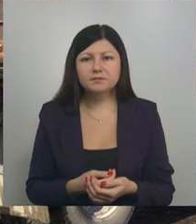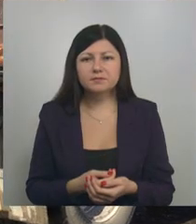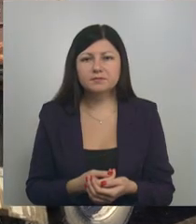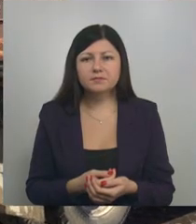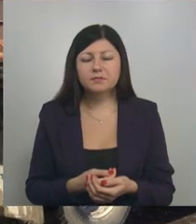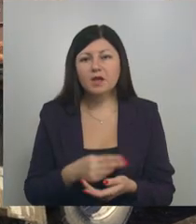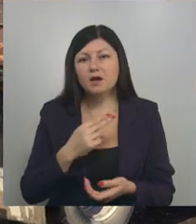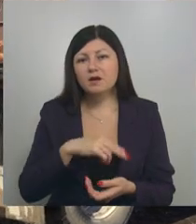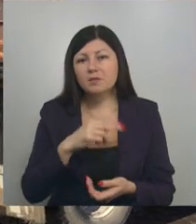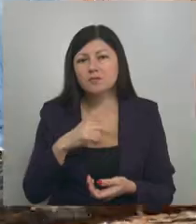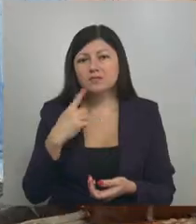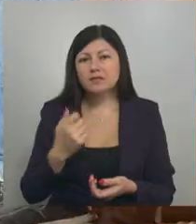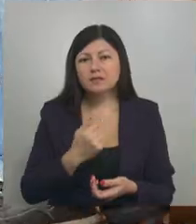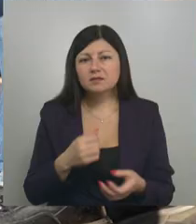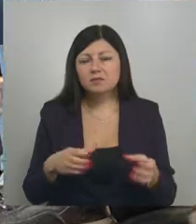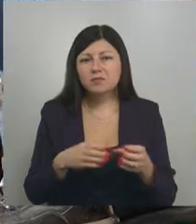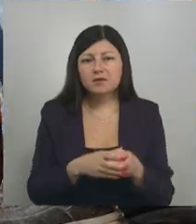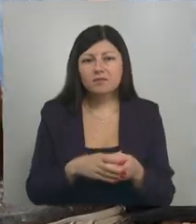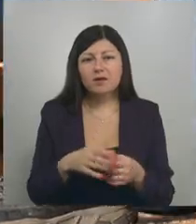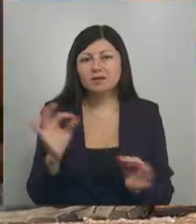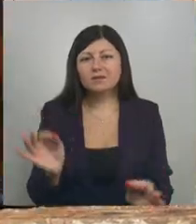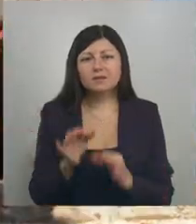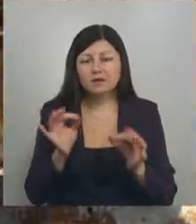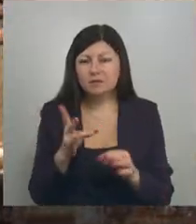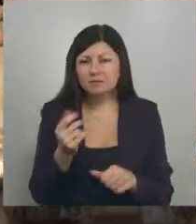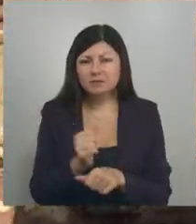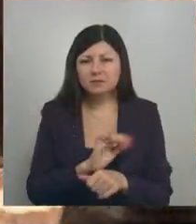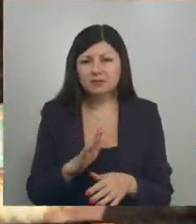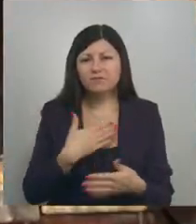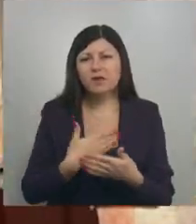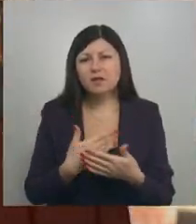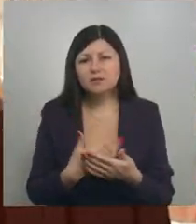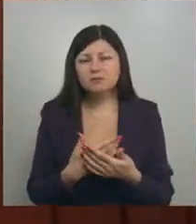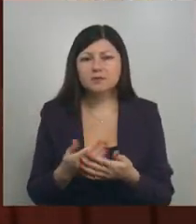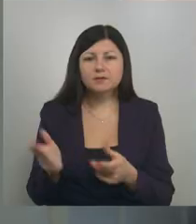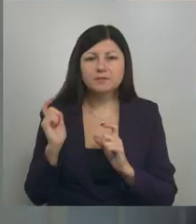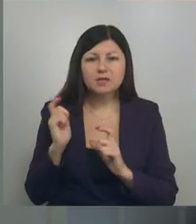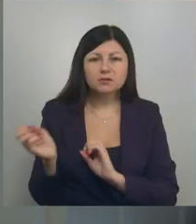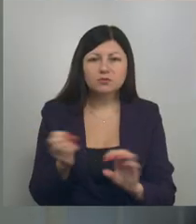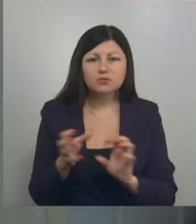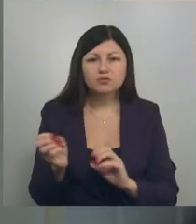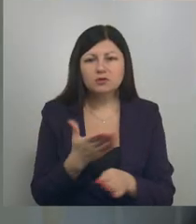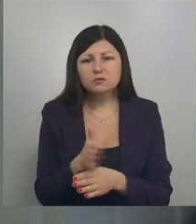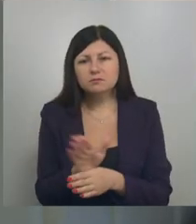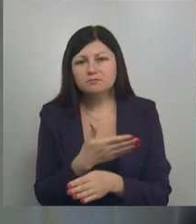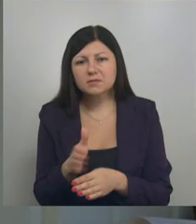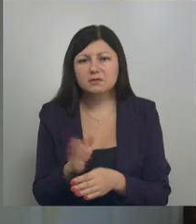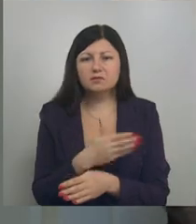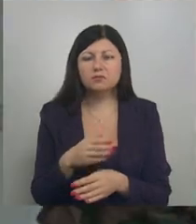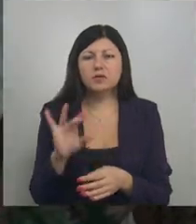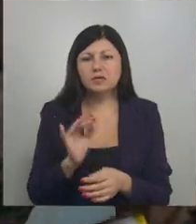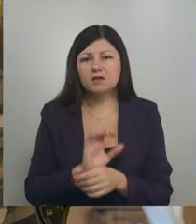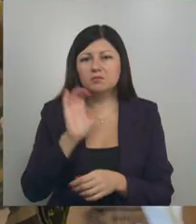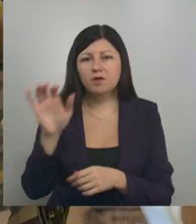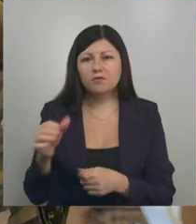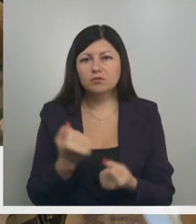Работа в солдатском привале никогда не останавливается. Волонтеры разгружают продукты и вещи, сортируют их, отправляют машины за ленточку.